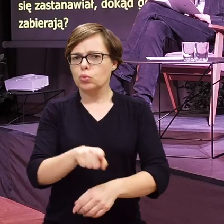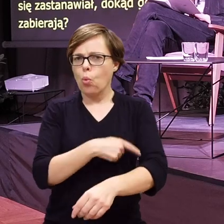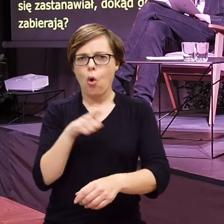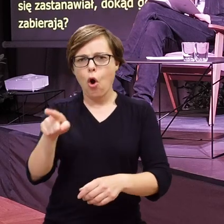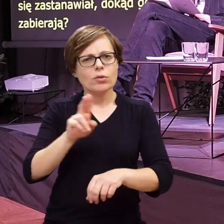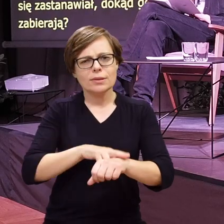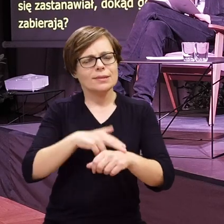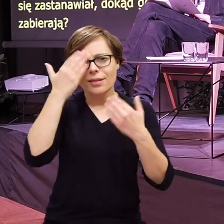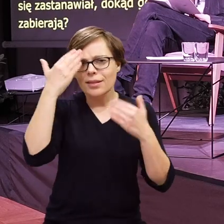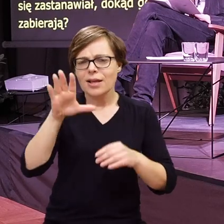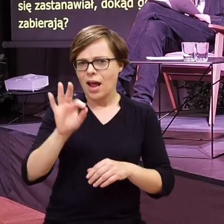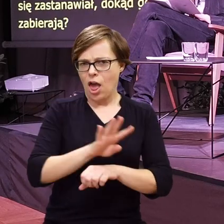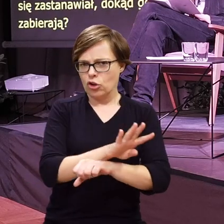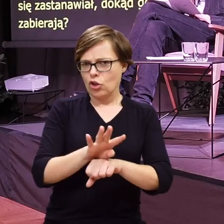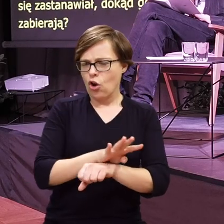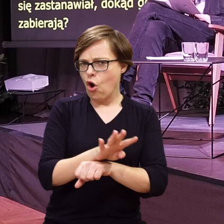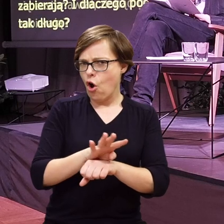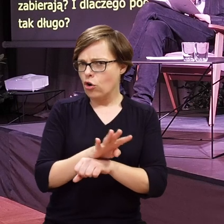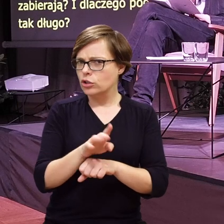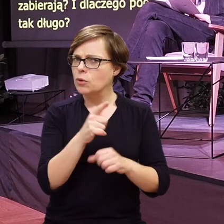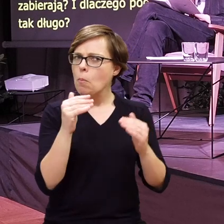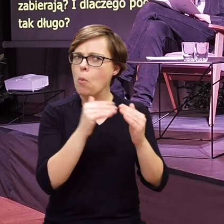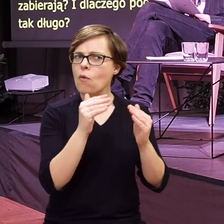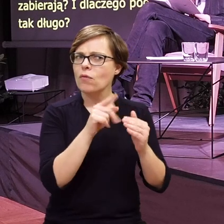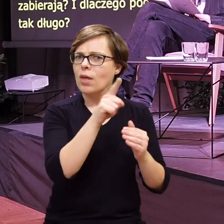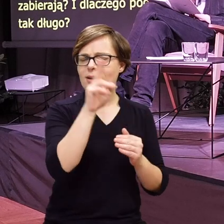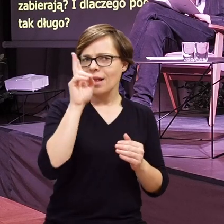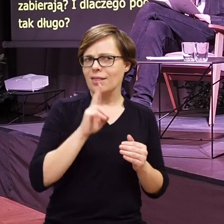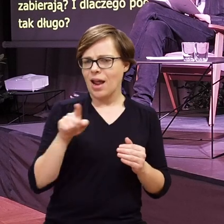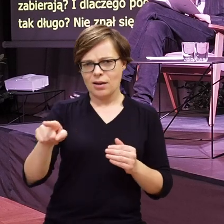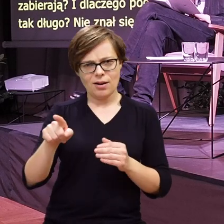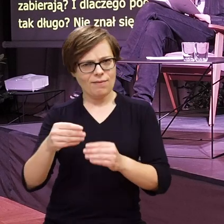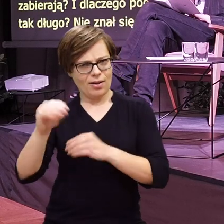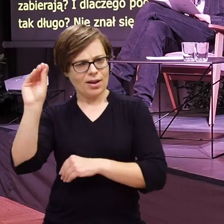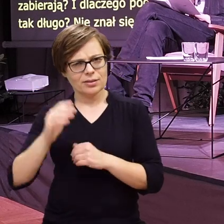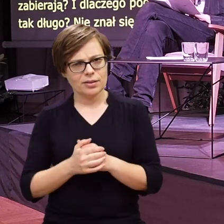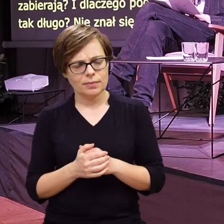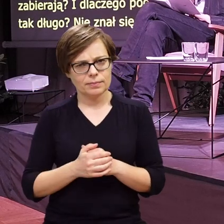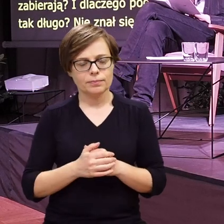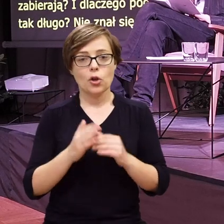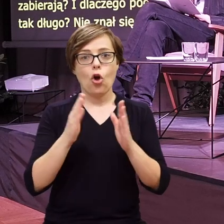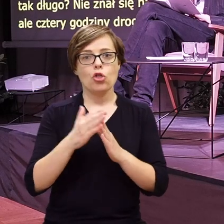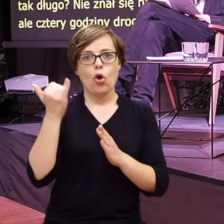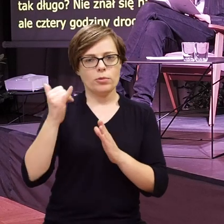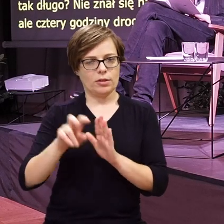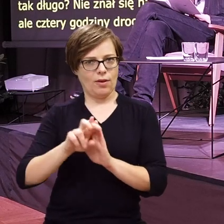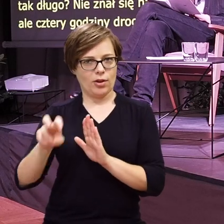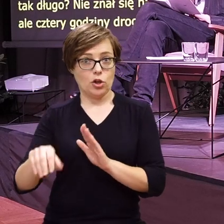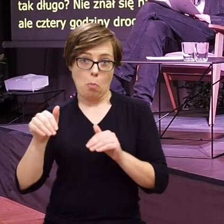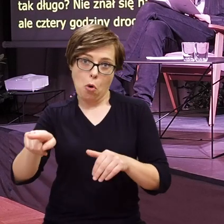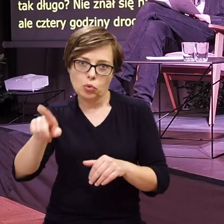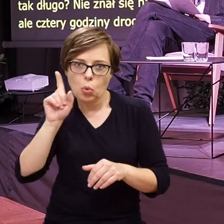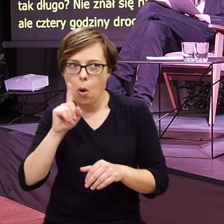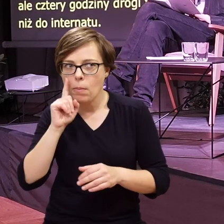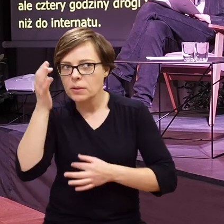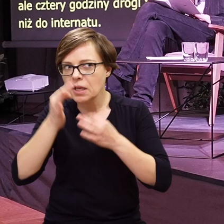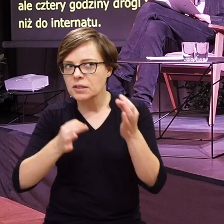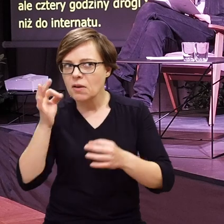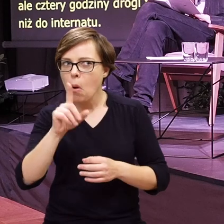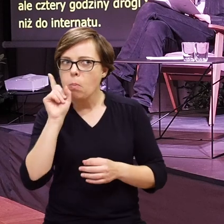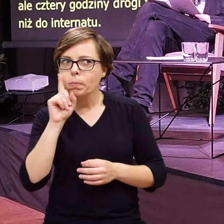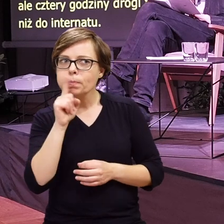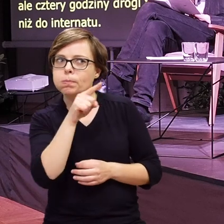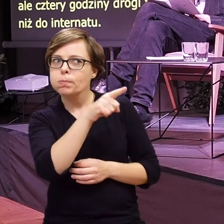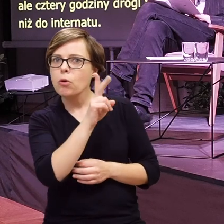Nie znał się na zegarku, ale cztery godziny drogi to jest więcej niż do internatu. Wysiedli przed domem dziecka. Być może chłopiec próbował